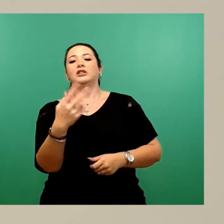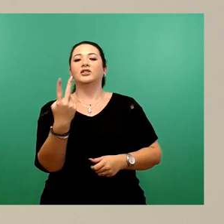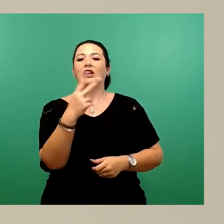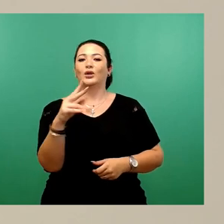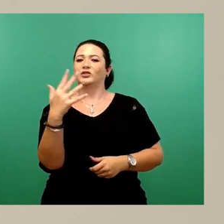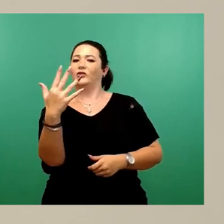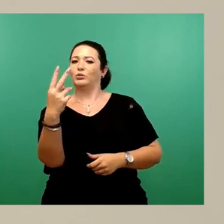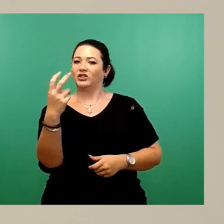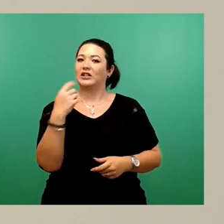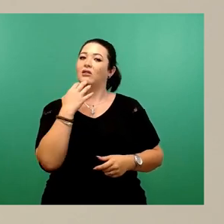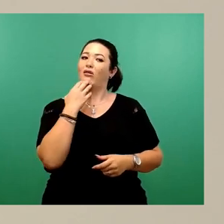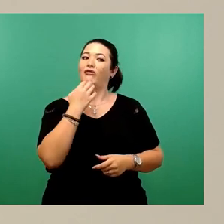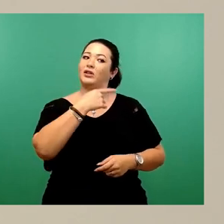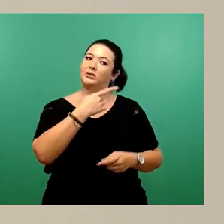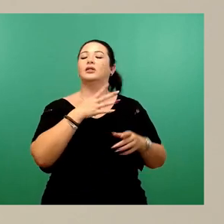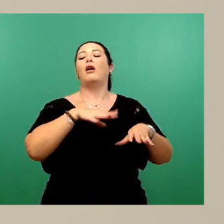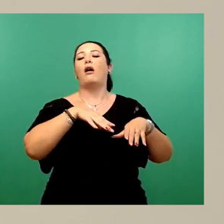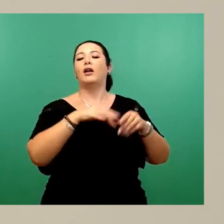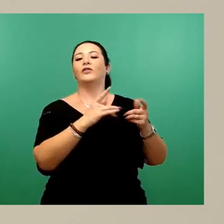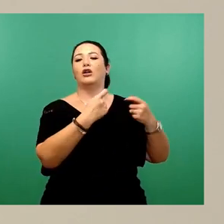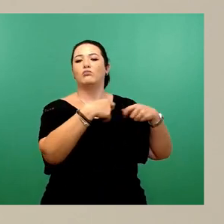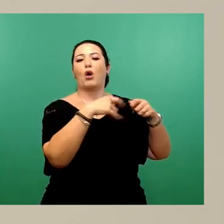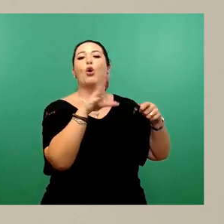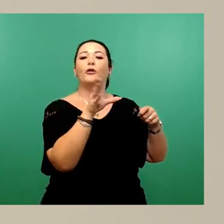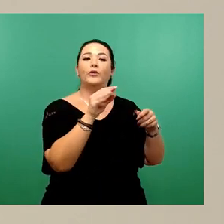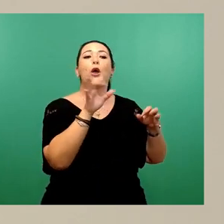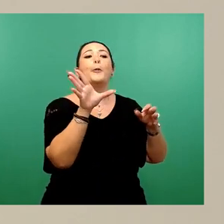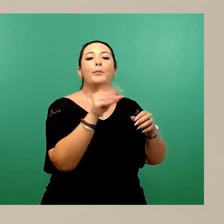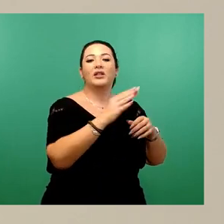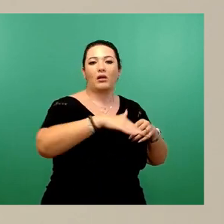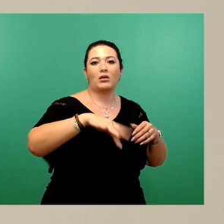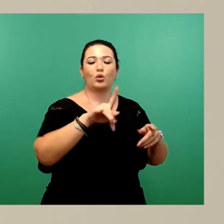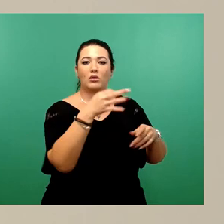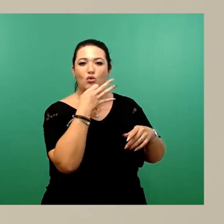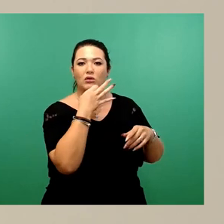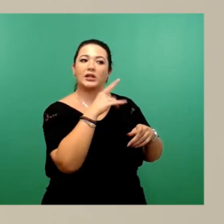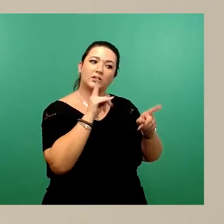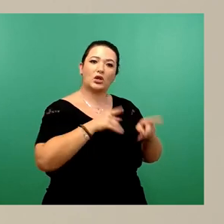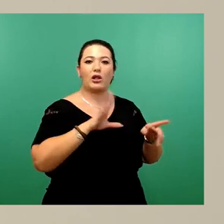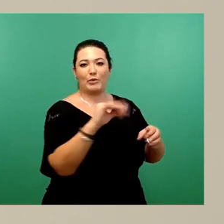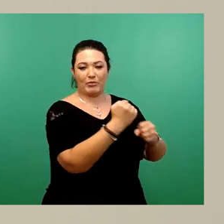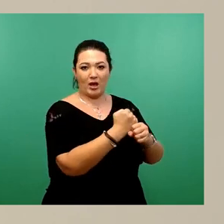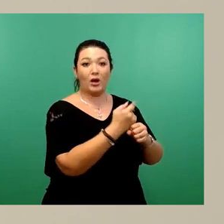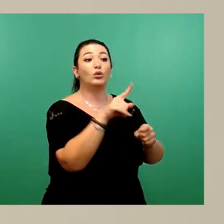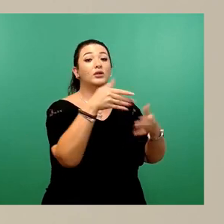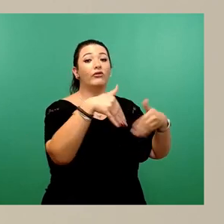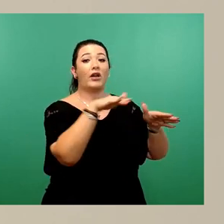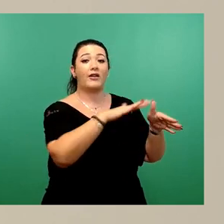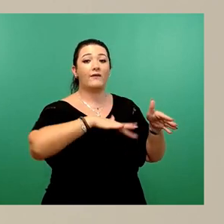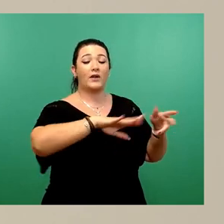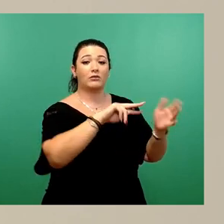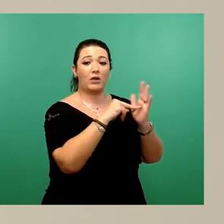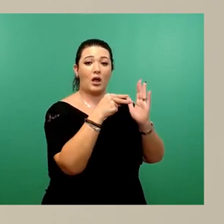hochbaulichen Entwicklung eine Beteiligung von Kindern und Jugendlichen erfolgen und eben eine Freiflächenplanung auch auf Basis